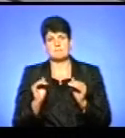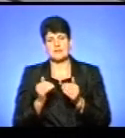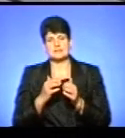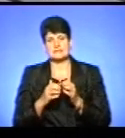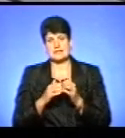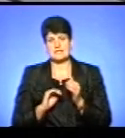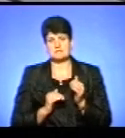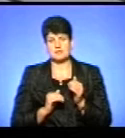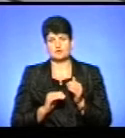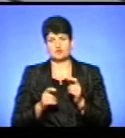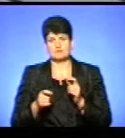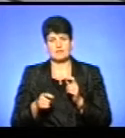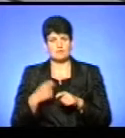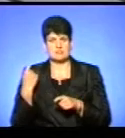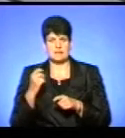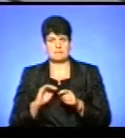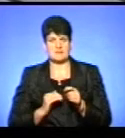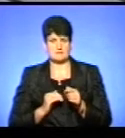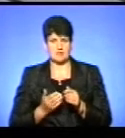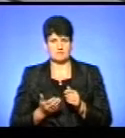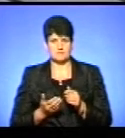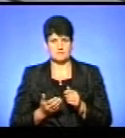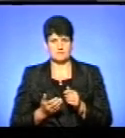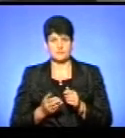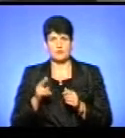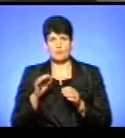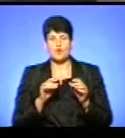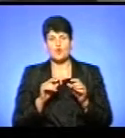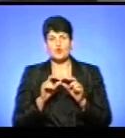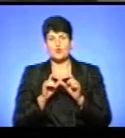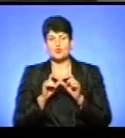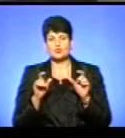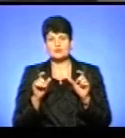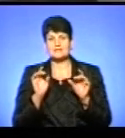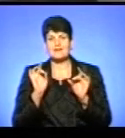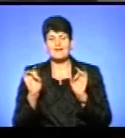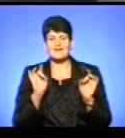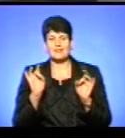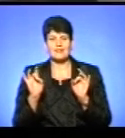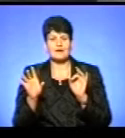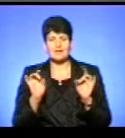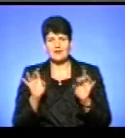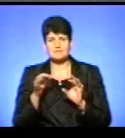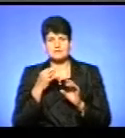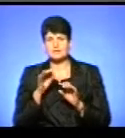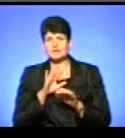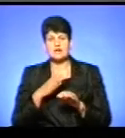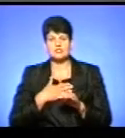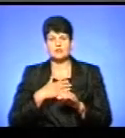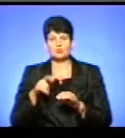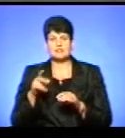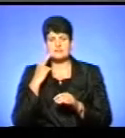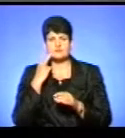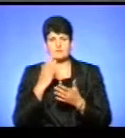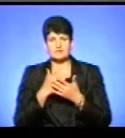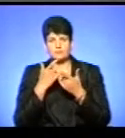бізнес, щоб не постраждали підприємства? підприємці в кінцявому виразі. По конструкціях реклами скажу, що, на жаль, наші громадяни не завжди володіють інформацією. Ми